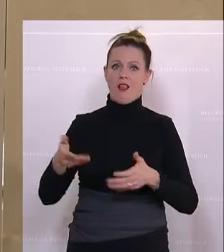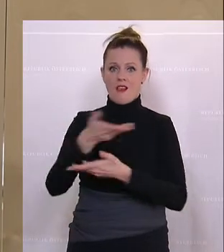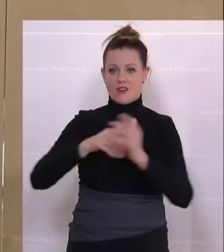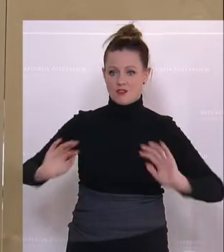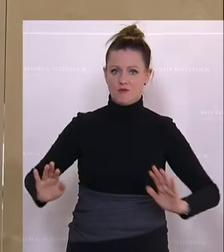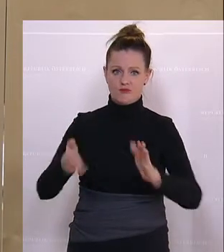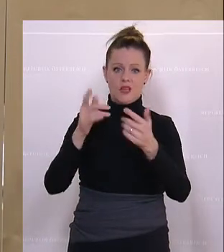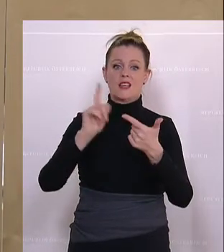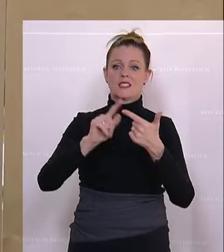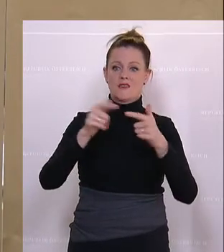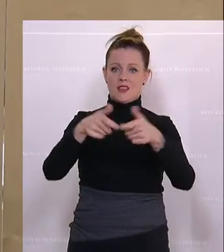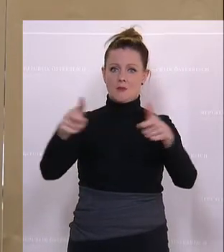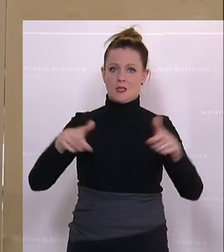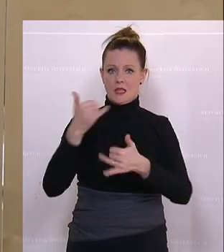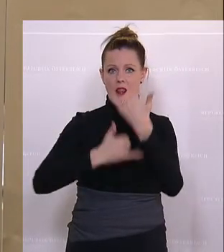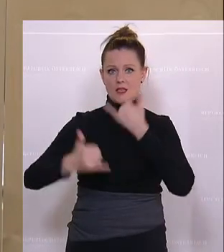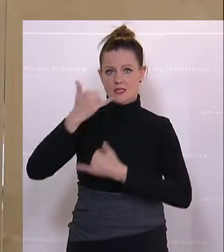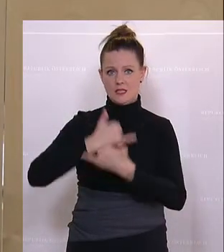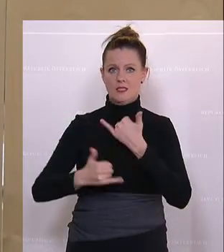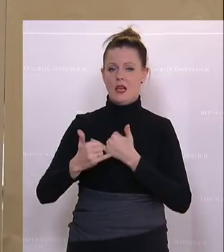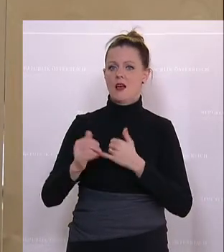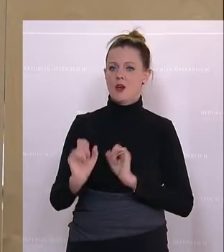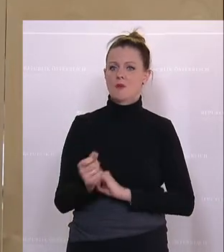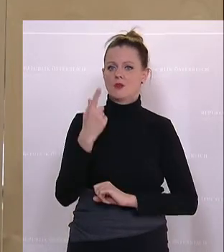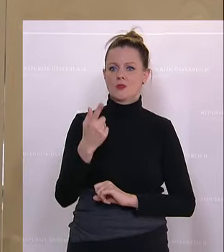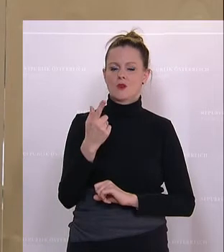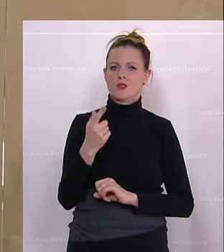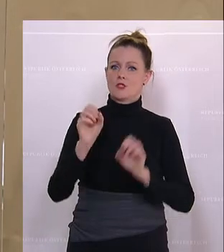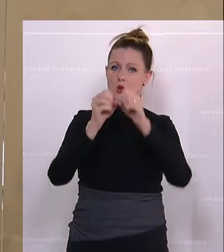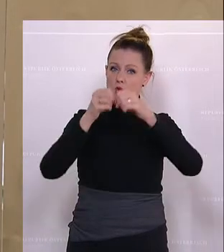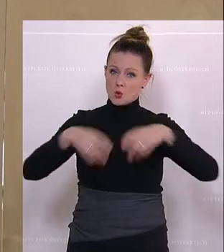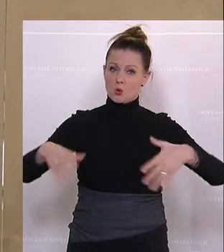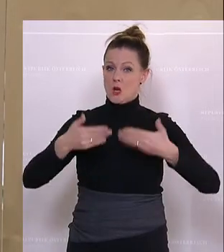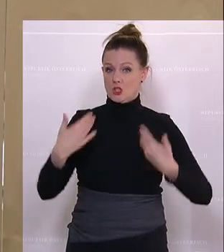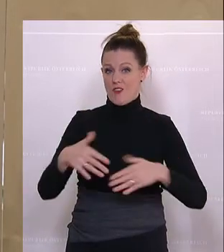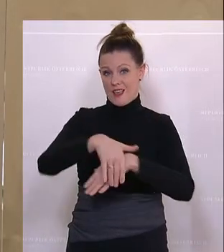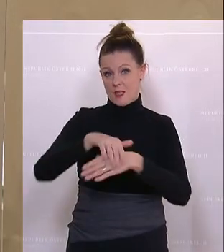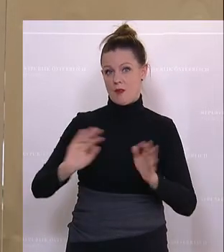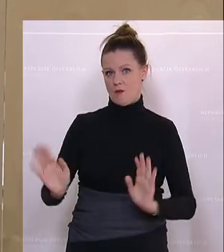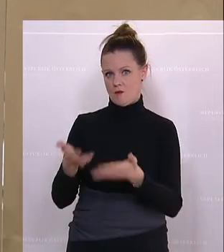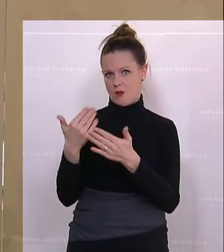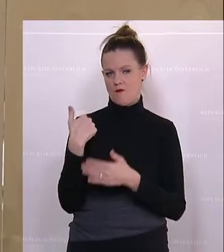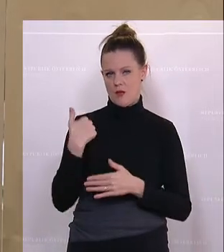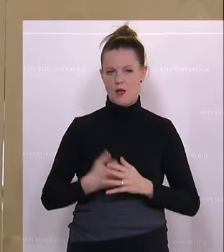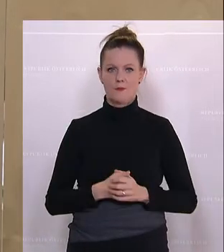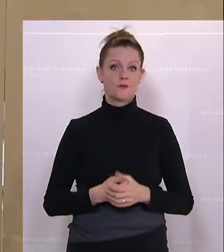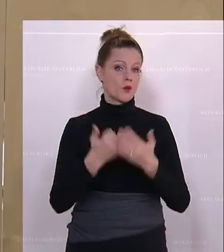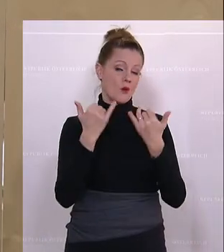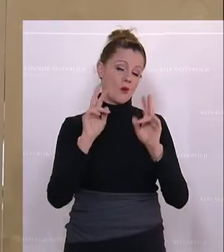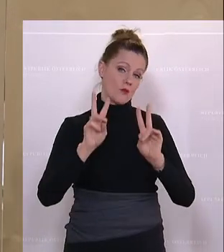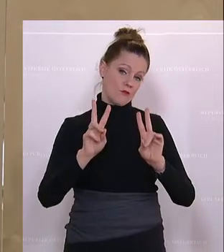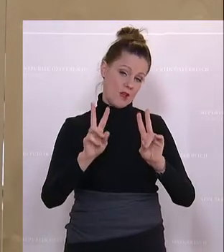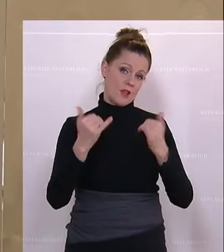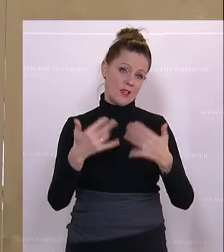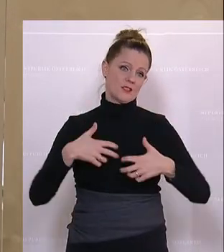Und das zweite Paket im vergangenen Jahr, wo wir vor allem die strukturschwachen Gemeinden gefördert haben. Und es freut mich als